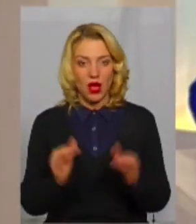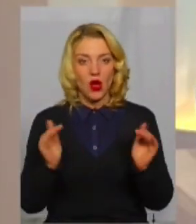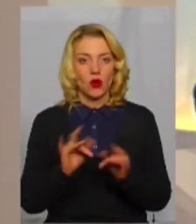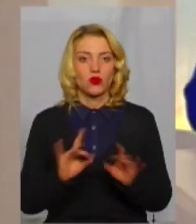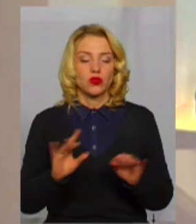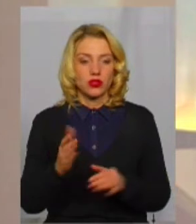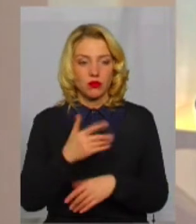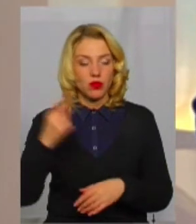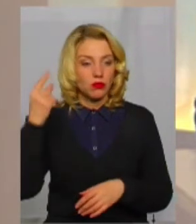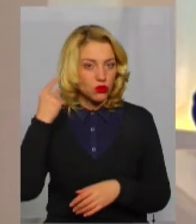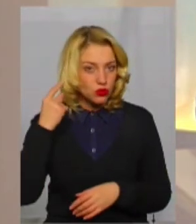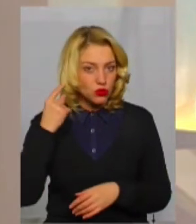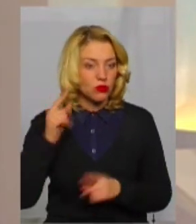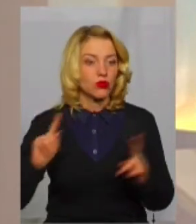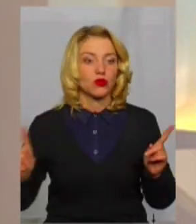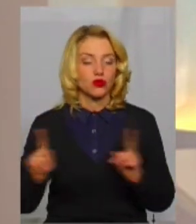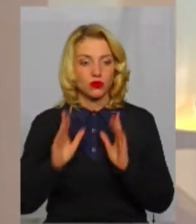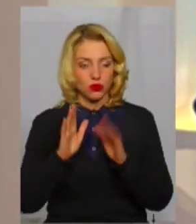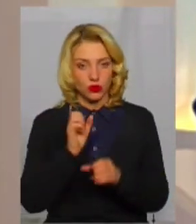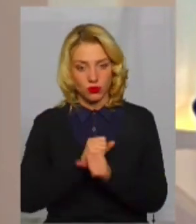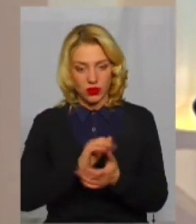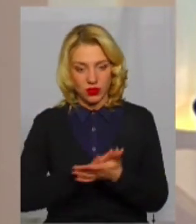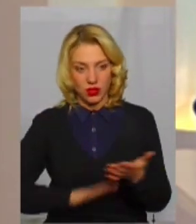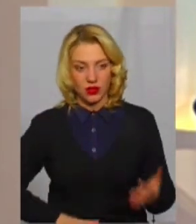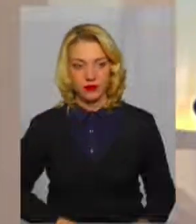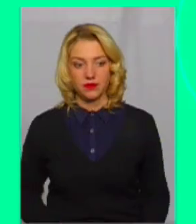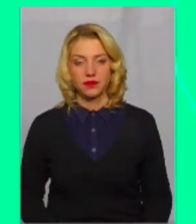ми почуємо, що будуть робити далі.